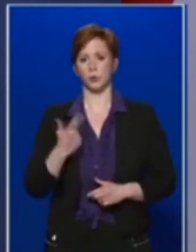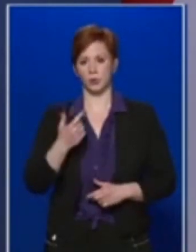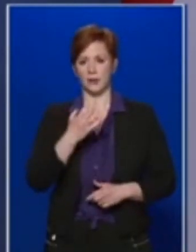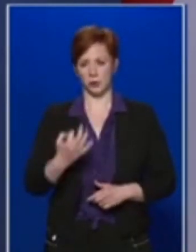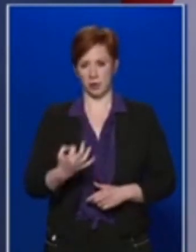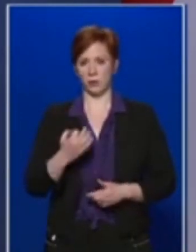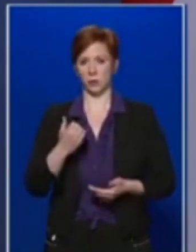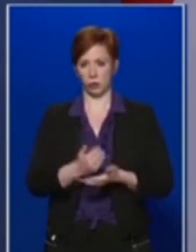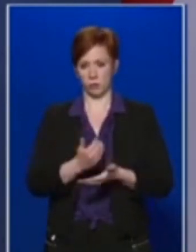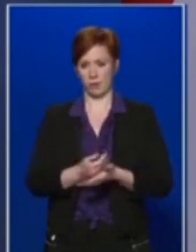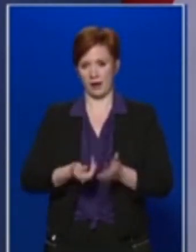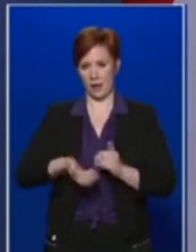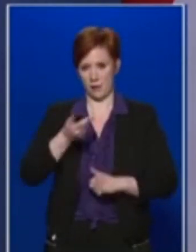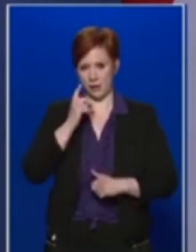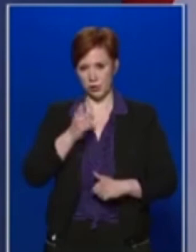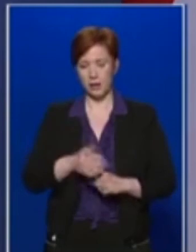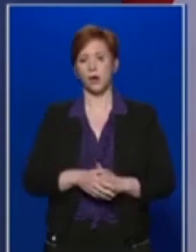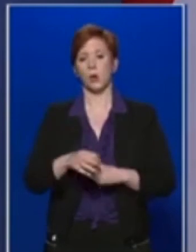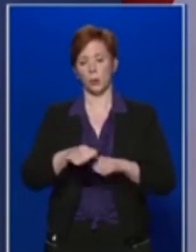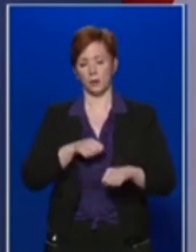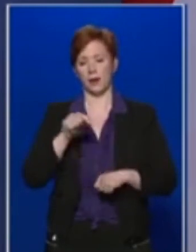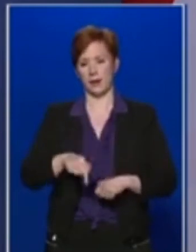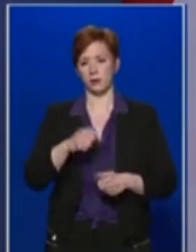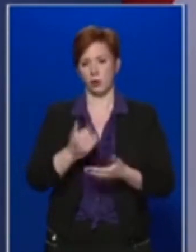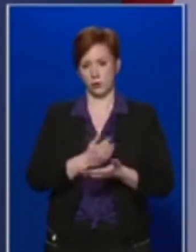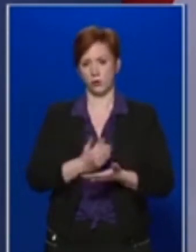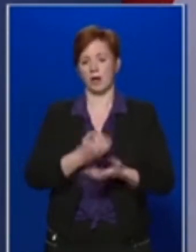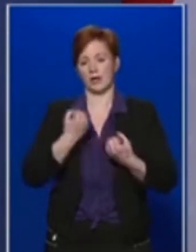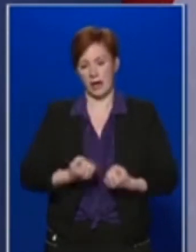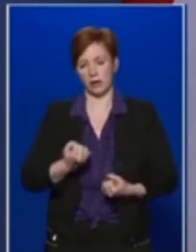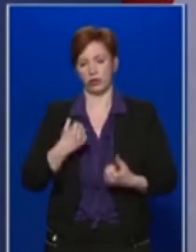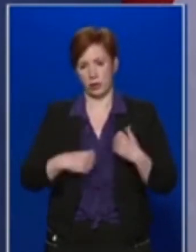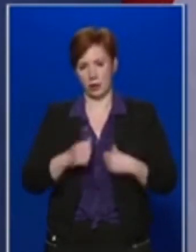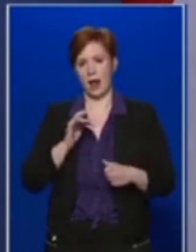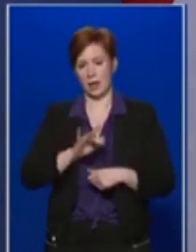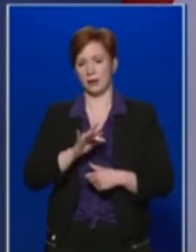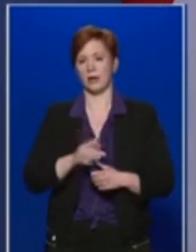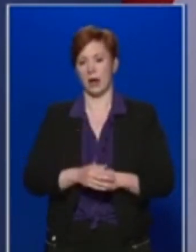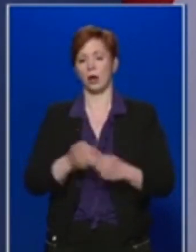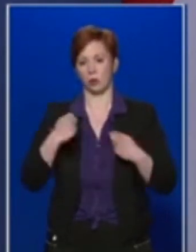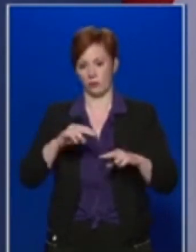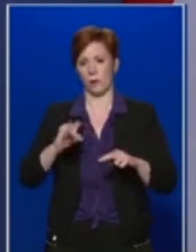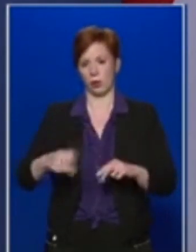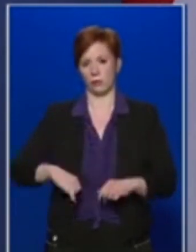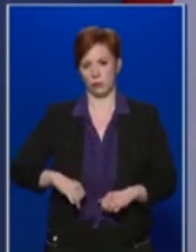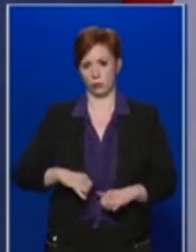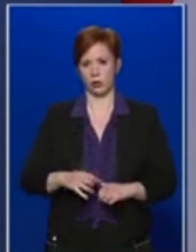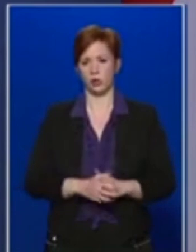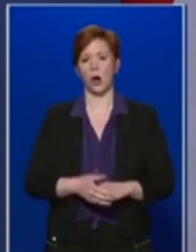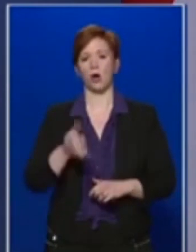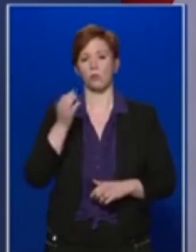és egészségügyi szakdolgozóknak, a kormány ezt a gazdasági nehézségek ellenére továbbra is biztosítani fogja a bruttó 500